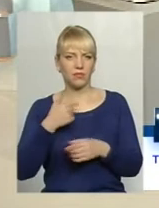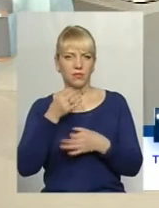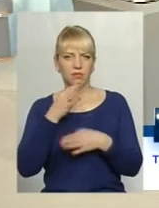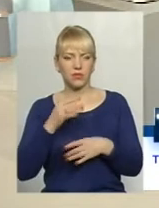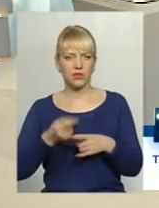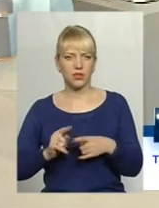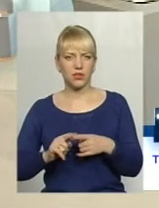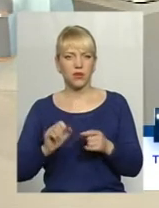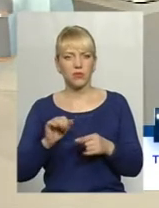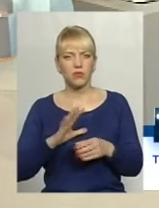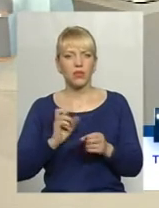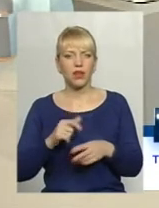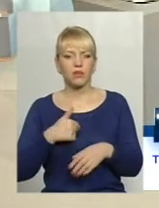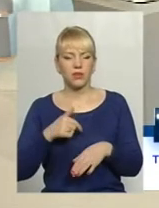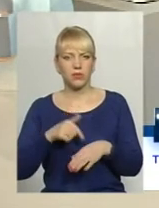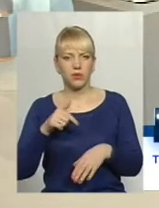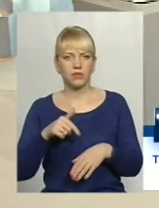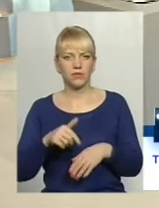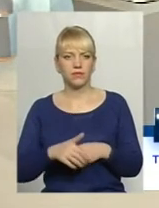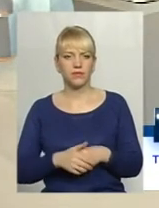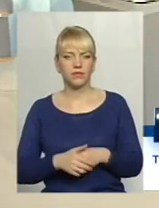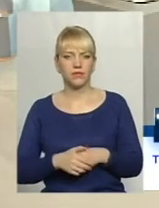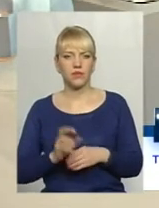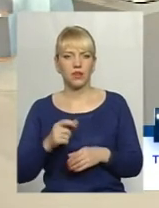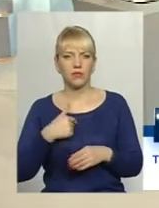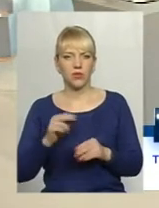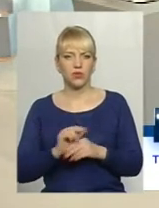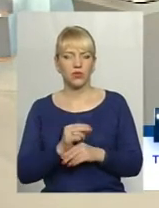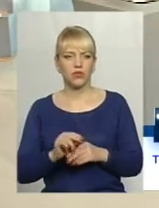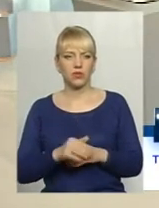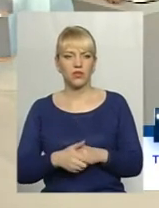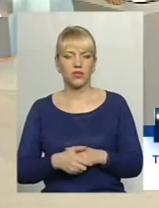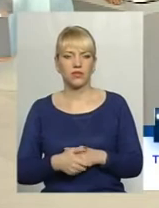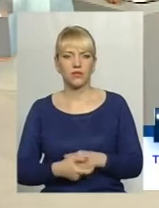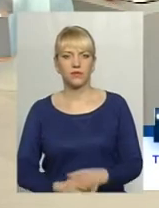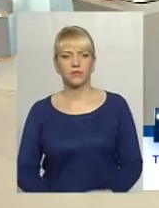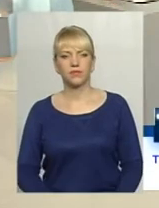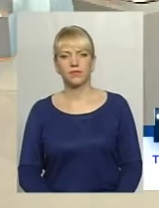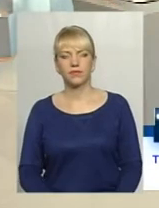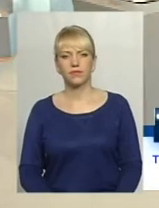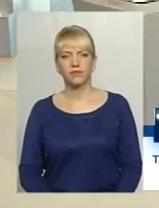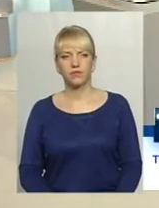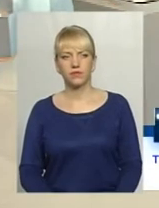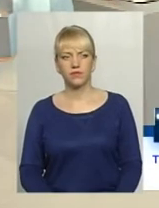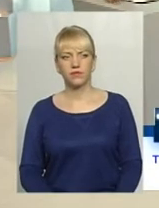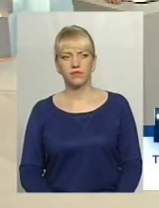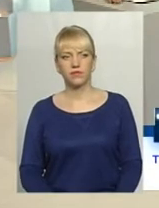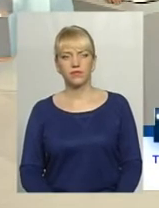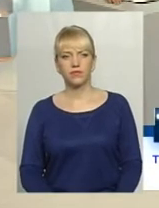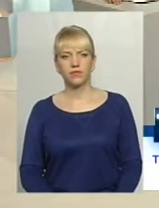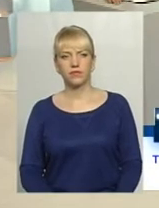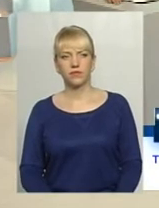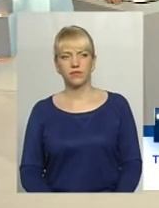існує такому випадку психокорестіля. Одну хвилину будьте на лінії, будь ласка. Дякую за... Почекайте, одну